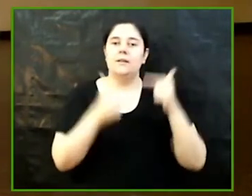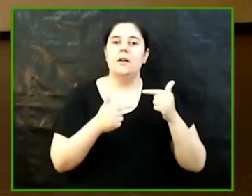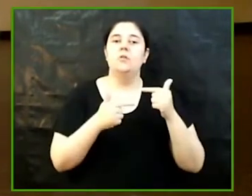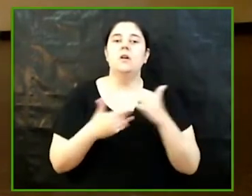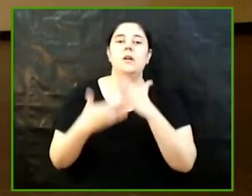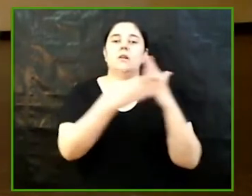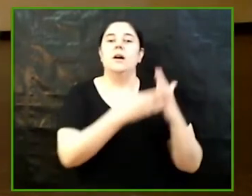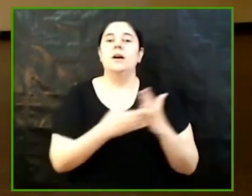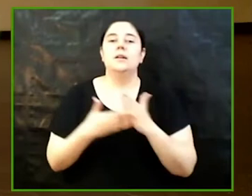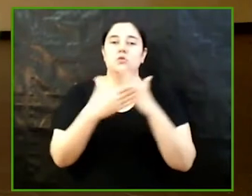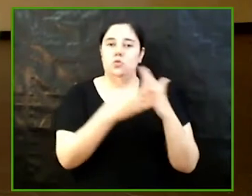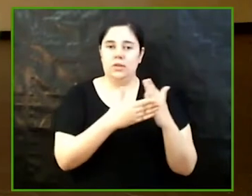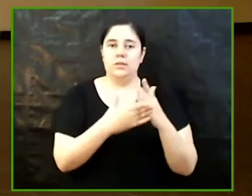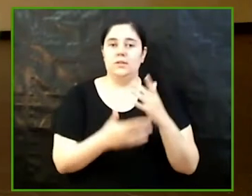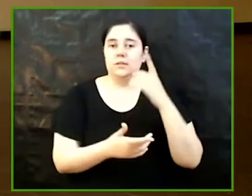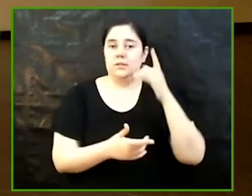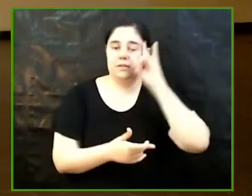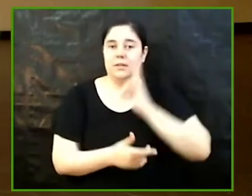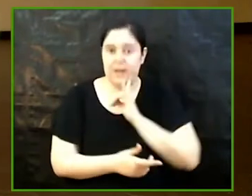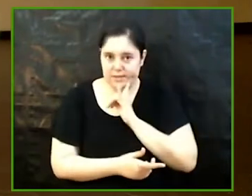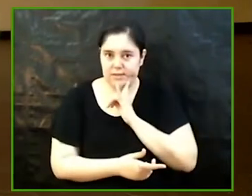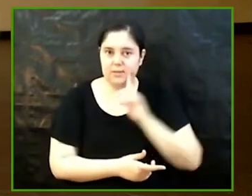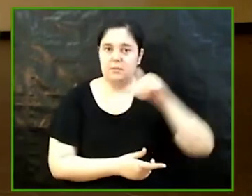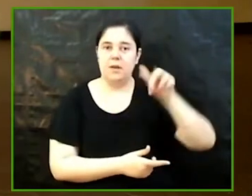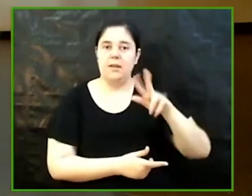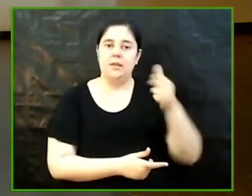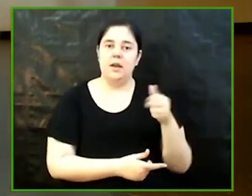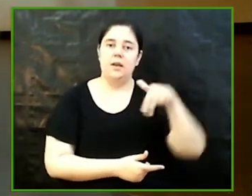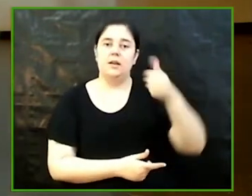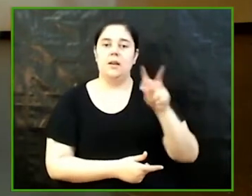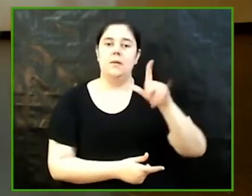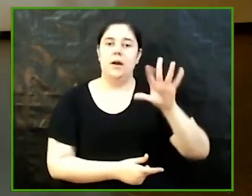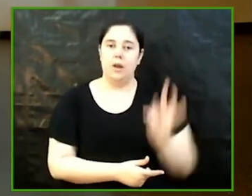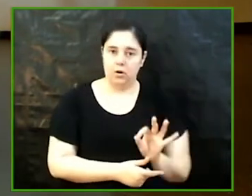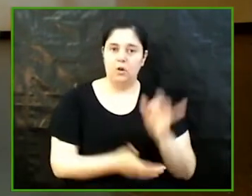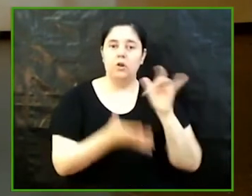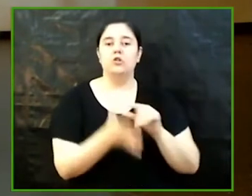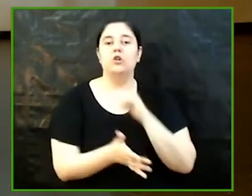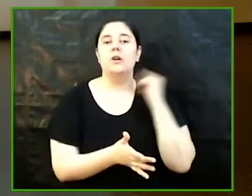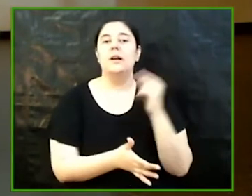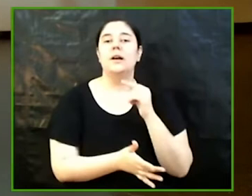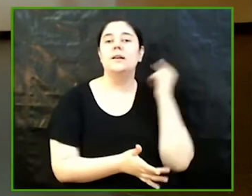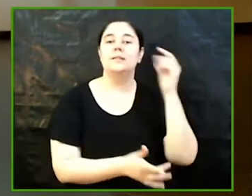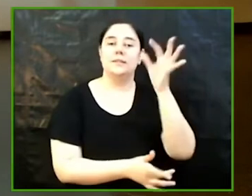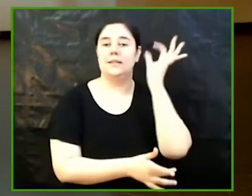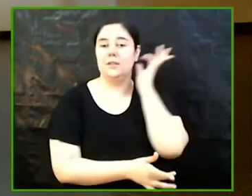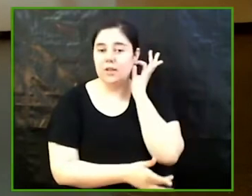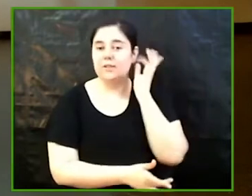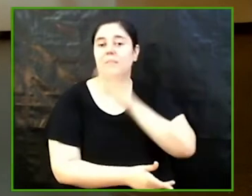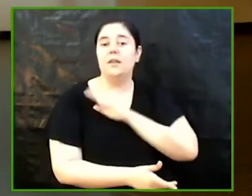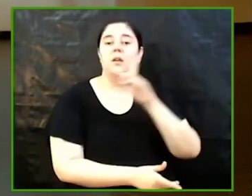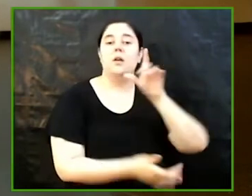Maria Navarro López la sacerdotessa de la polis estudi de les fonts literàries i epigràfiques al voltant de la